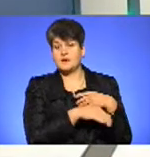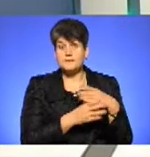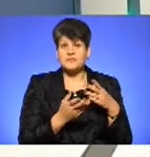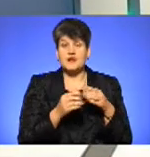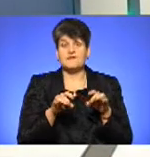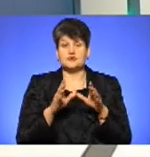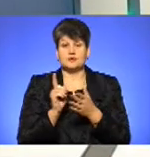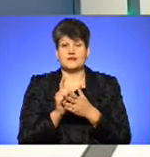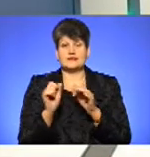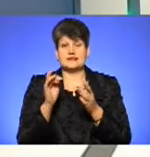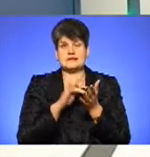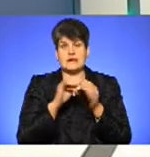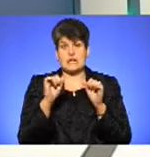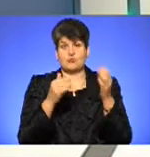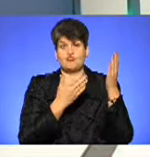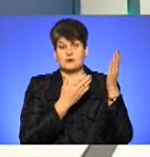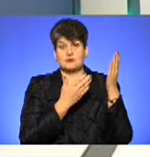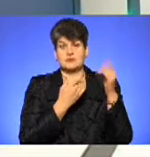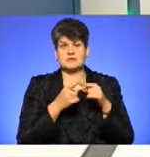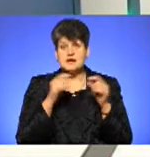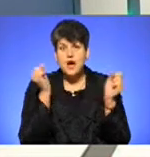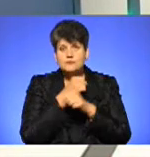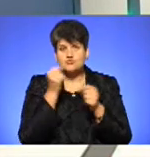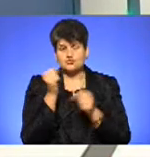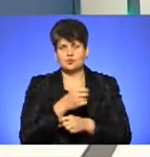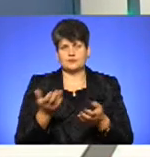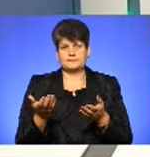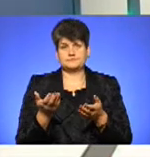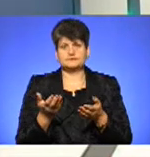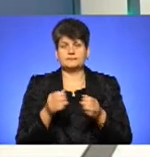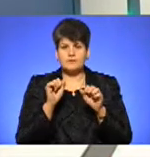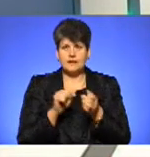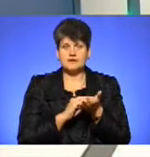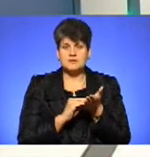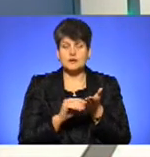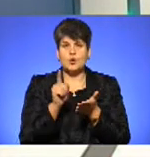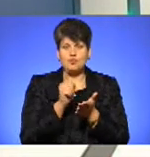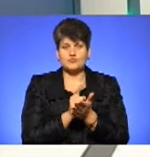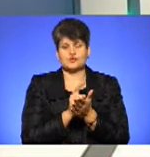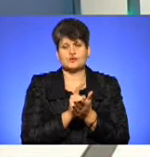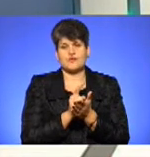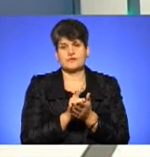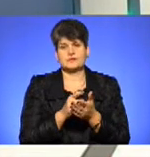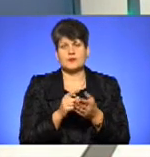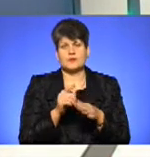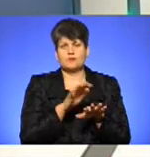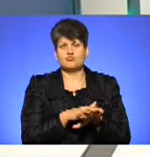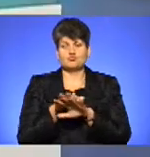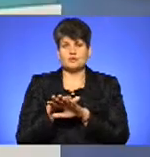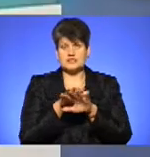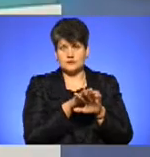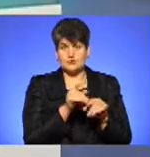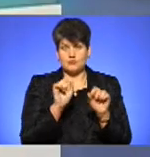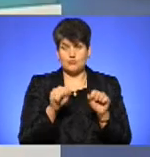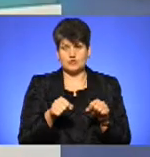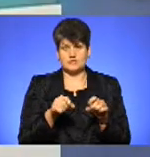повинен центральний уряд. Але якщо на законодавчому рівні прописати обов'язковість міжбюджетних трансфертів, тоді це може вирішити запитання? Та